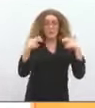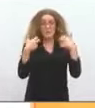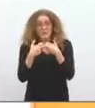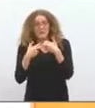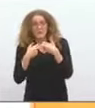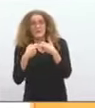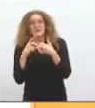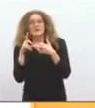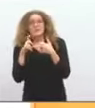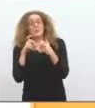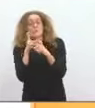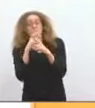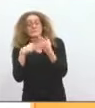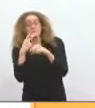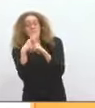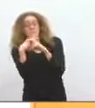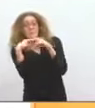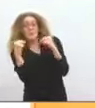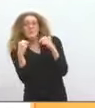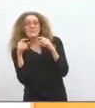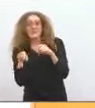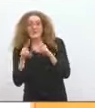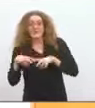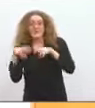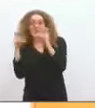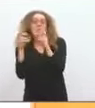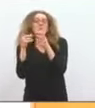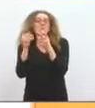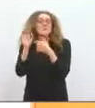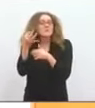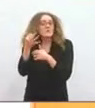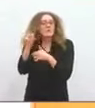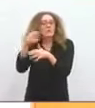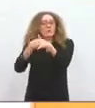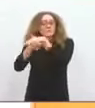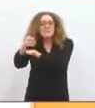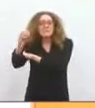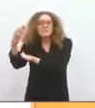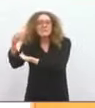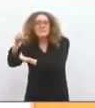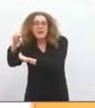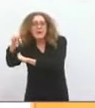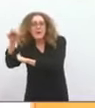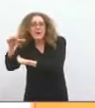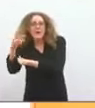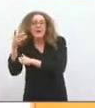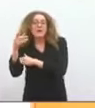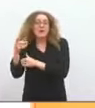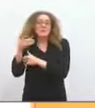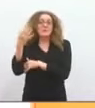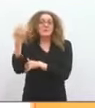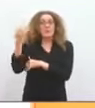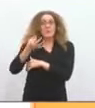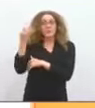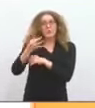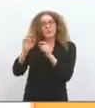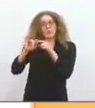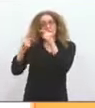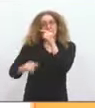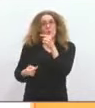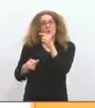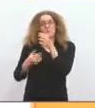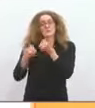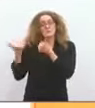ce qui peut se justifier pour le financement de Maïra, bien que le taux d'endettement du service assainissement qui est autonome financièrement soit